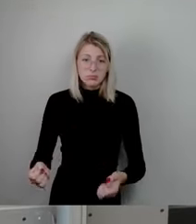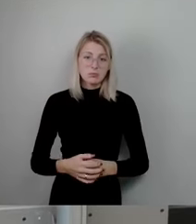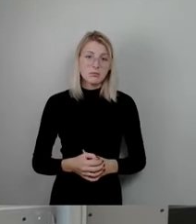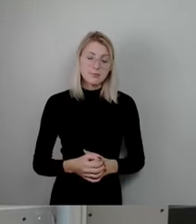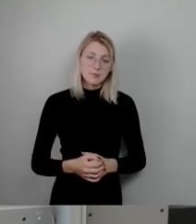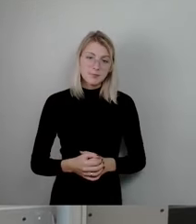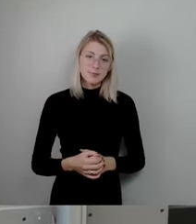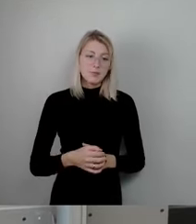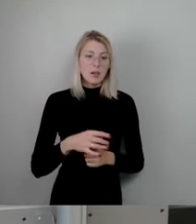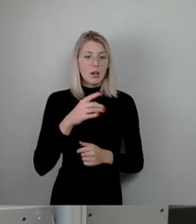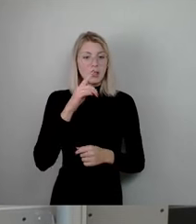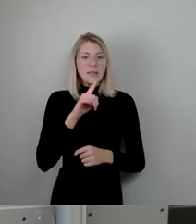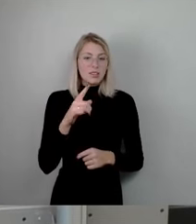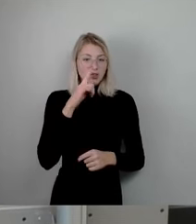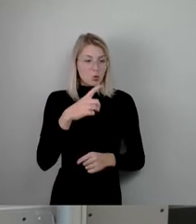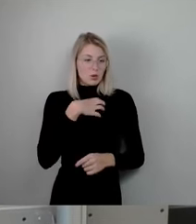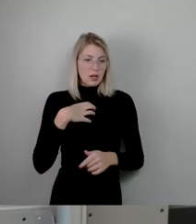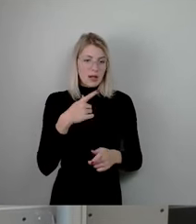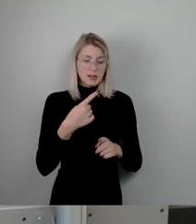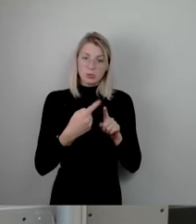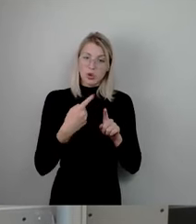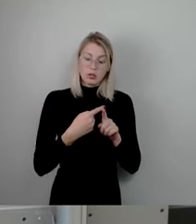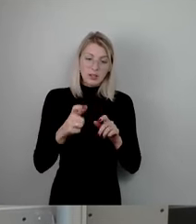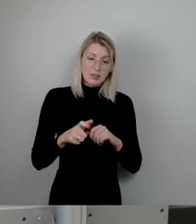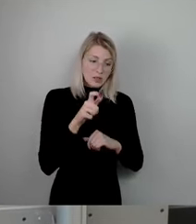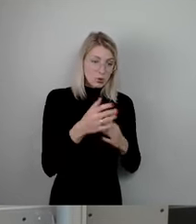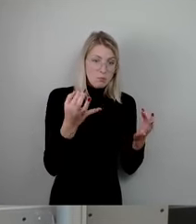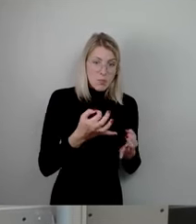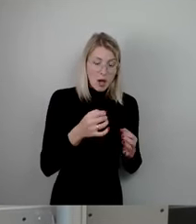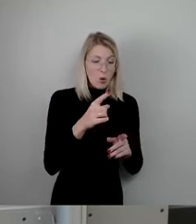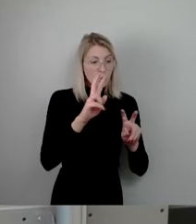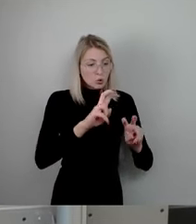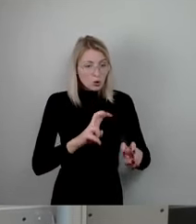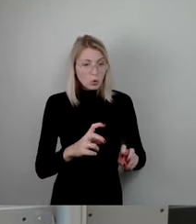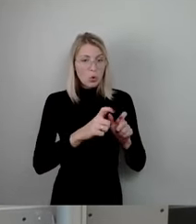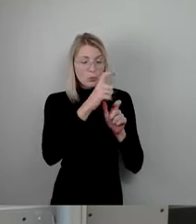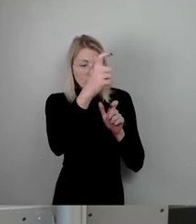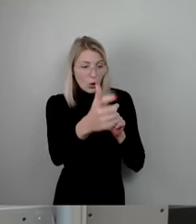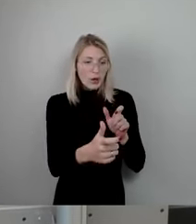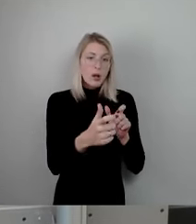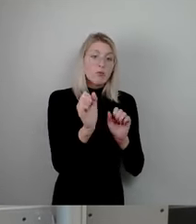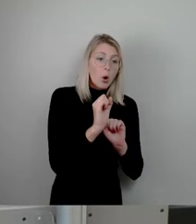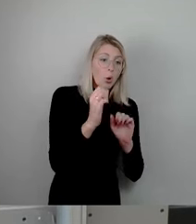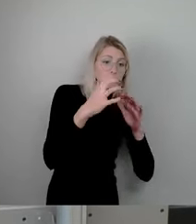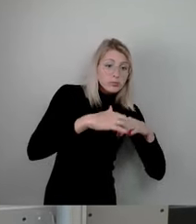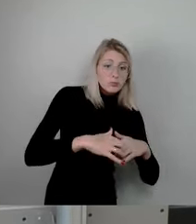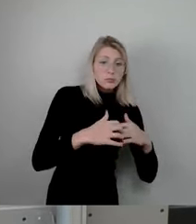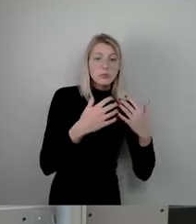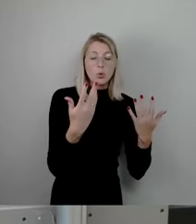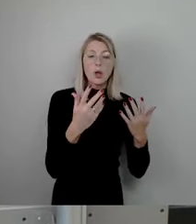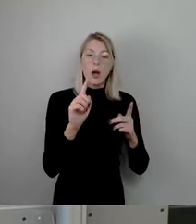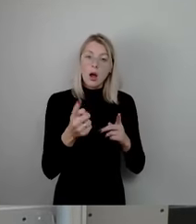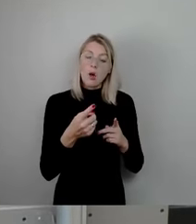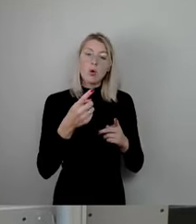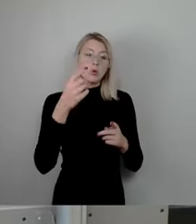Investition in die Untersuchung der Ursachen bzw. eben auch das Monitoring solcher Brücken,